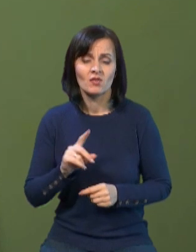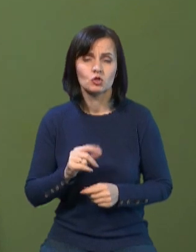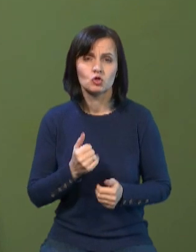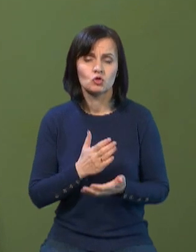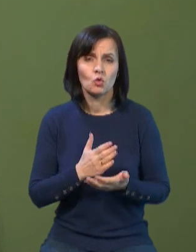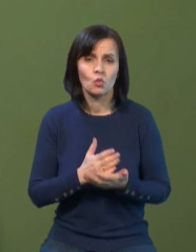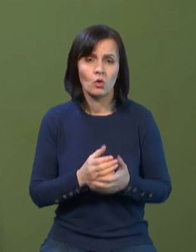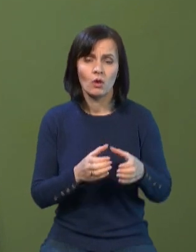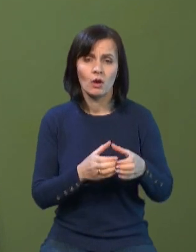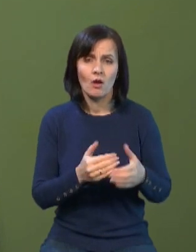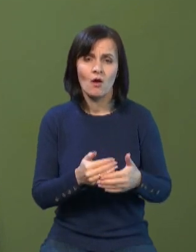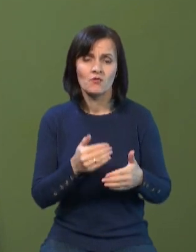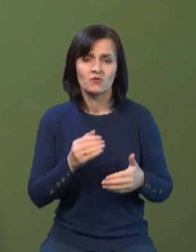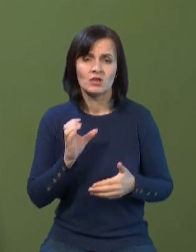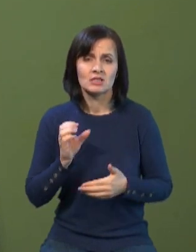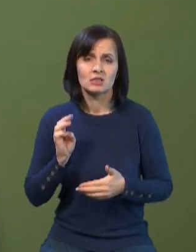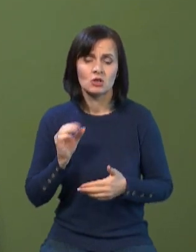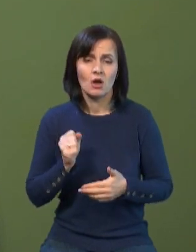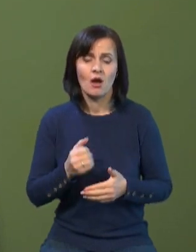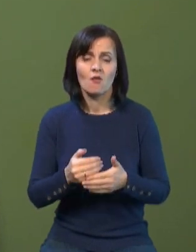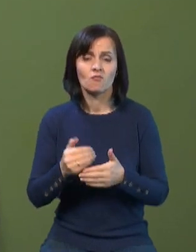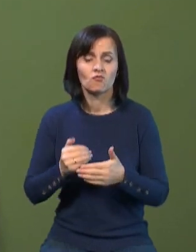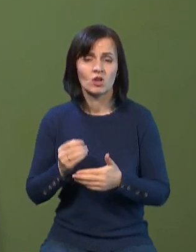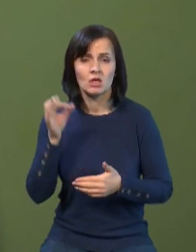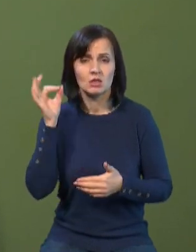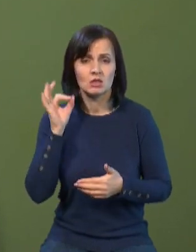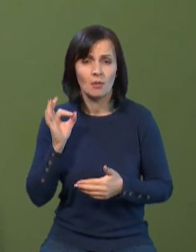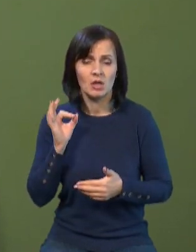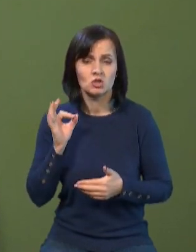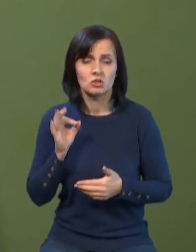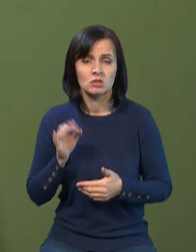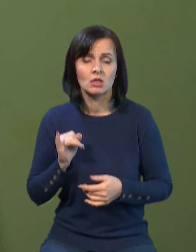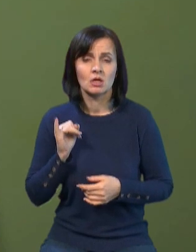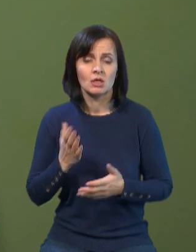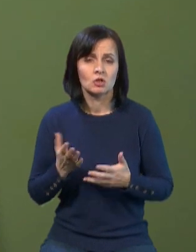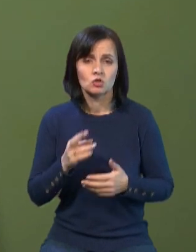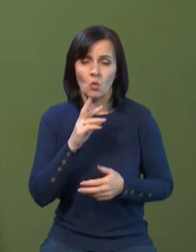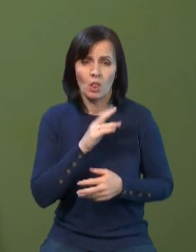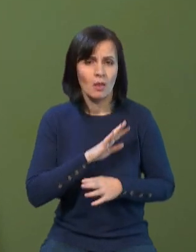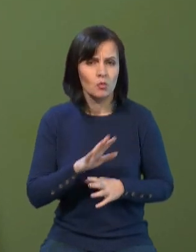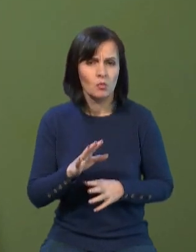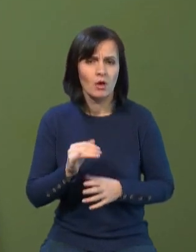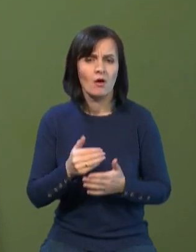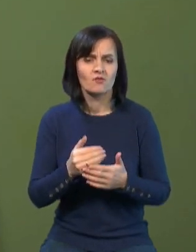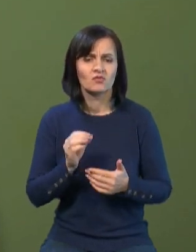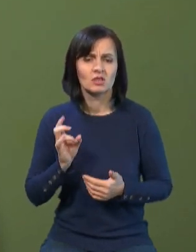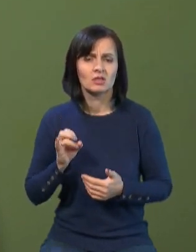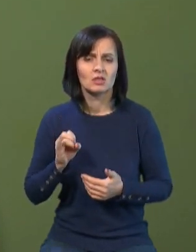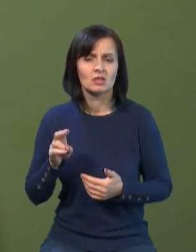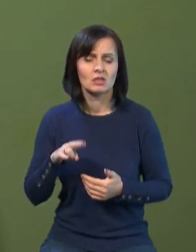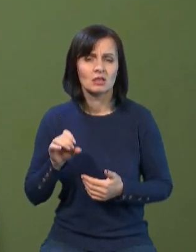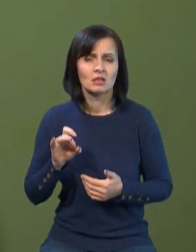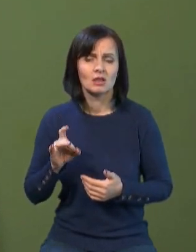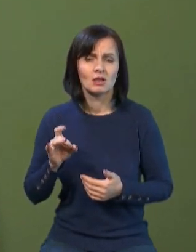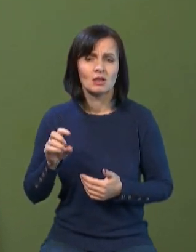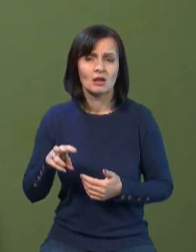батареї від США, як мінімум, від Німеччини, і, якщо не помиляюсь, від Нідерландів. Тобто, ну, і ще одна